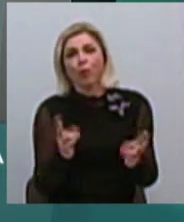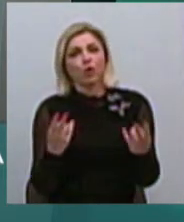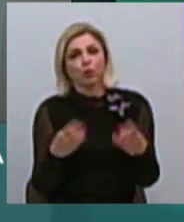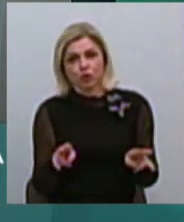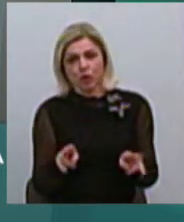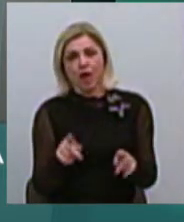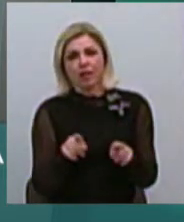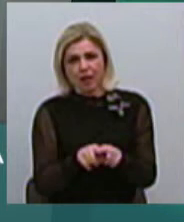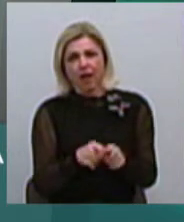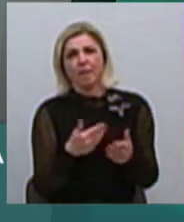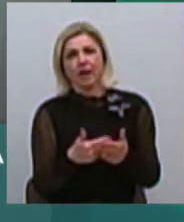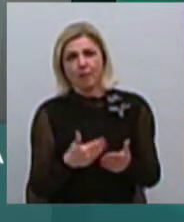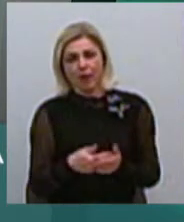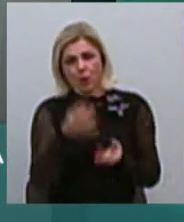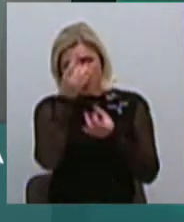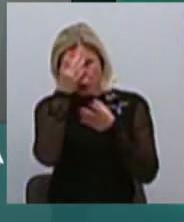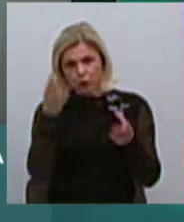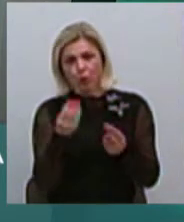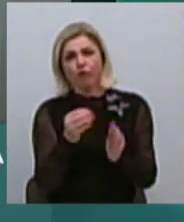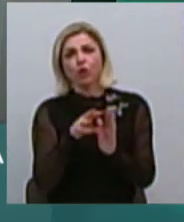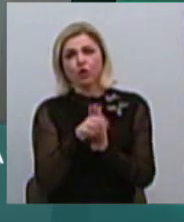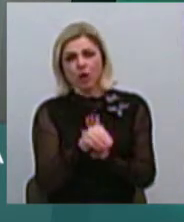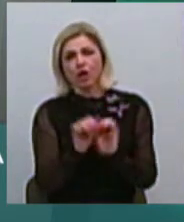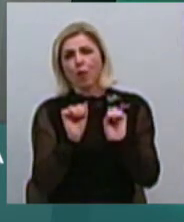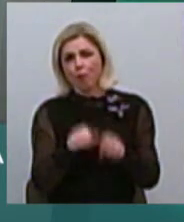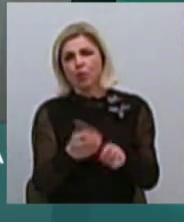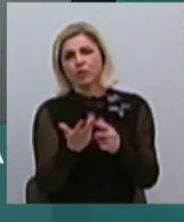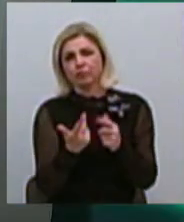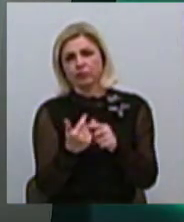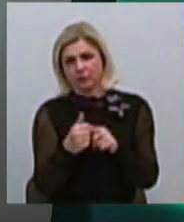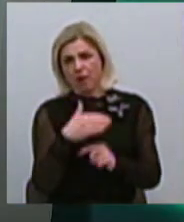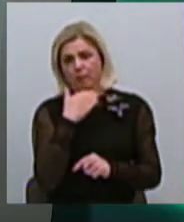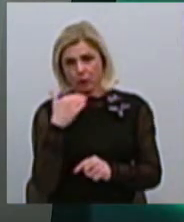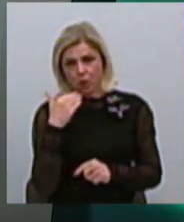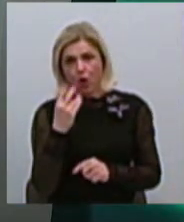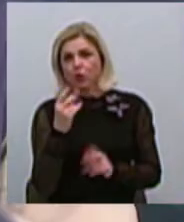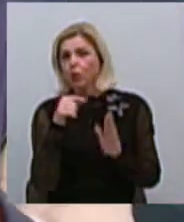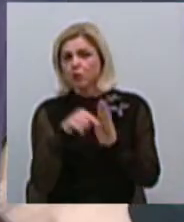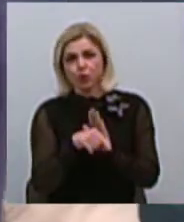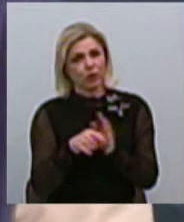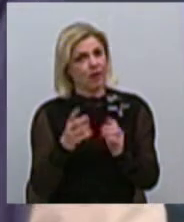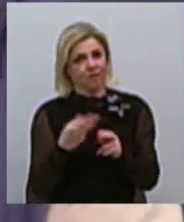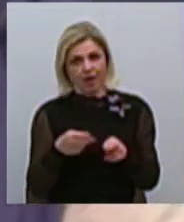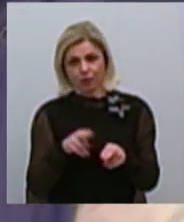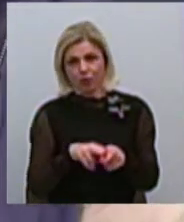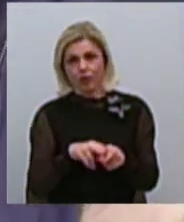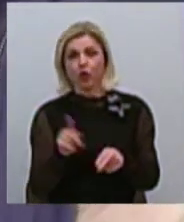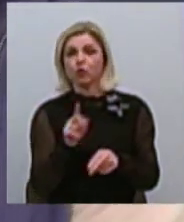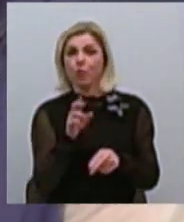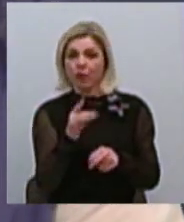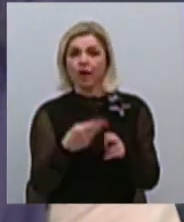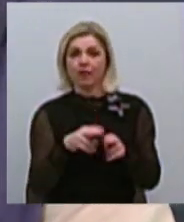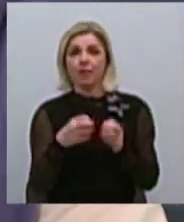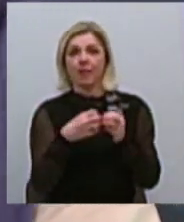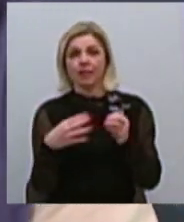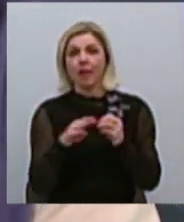примерів, скажімо так, культурних вложений ми можем перечисляти на пальцах достаточно. Але суть-то не в цьому. Суть как раз в тому, щоб ці 15 мільйонів